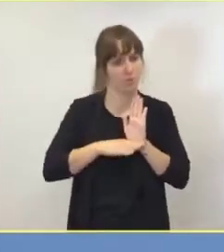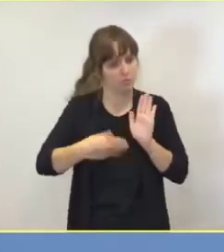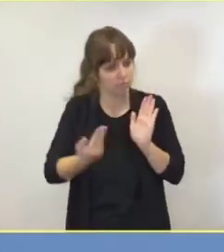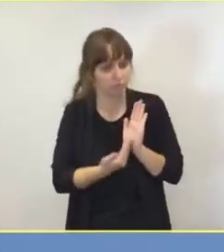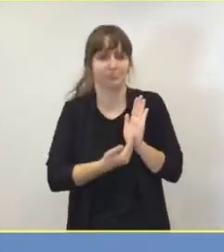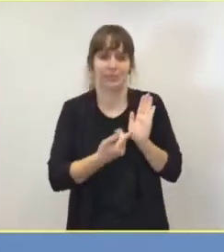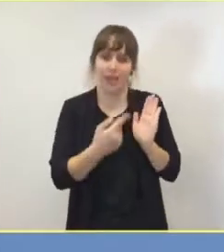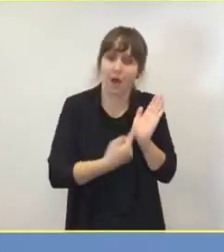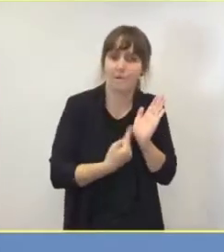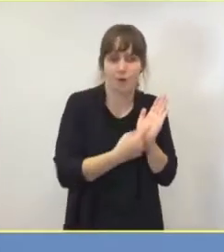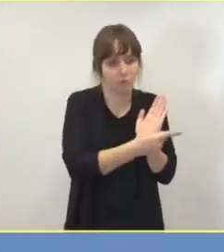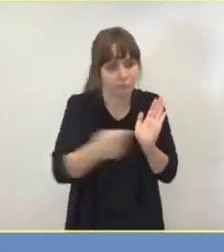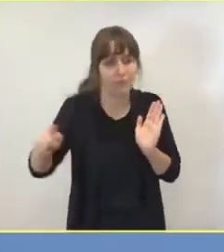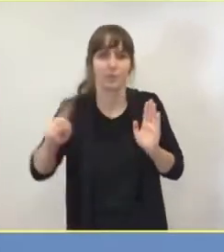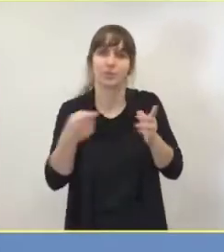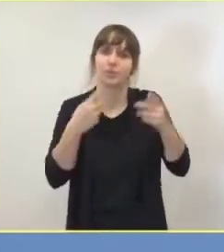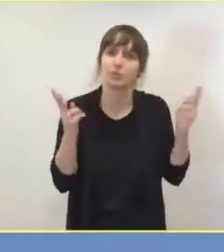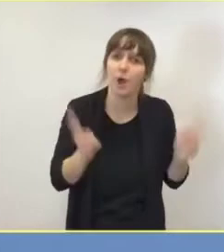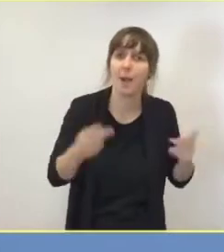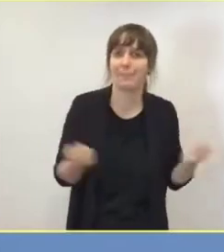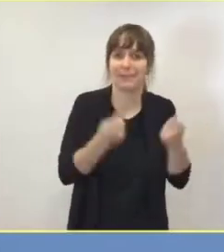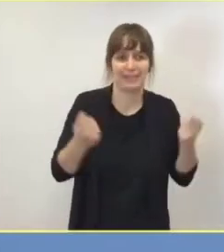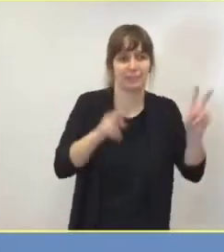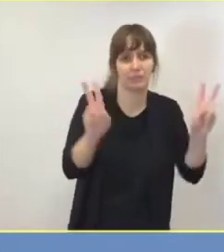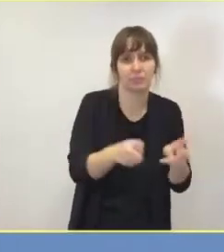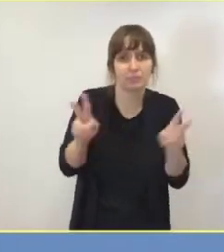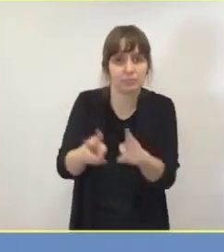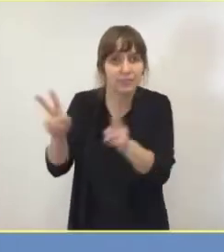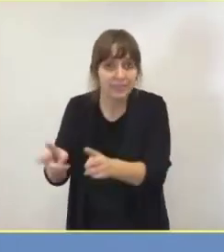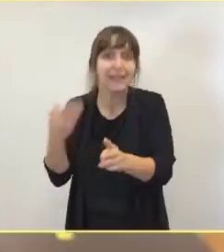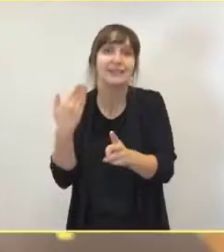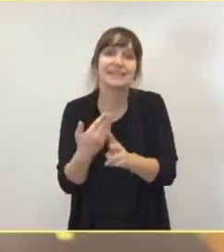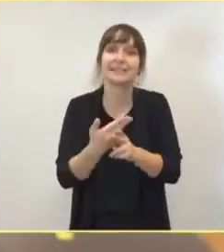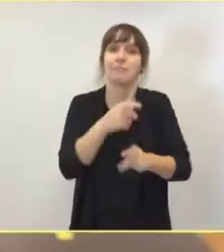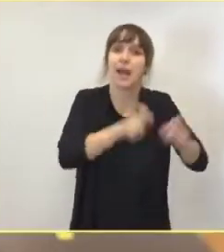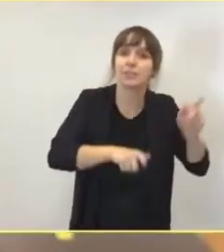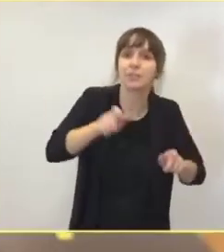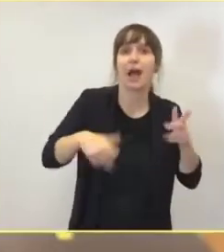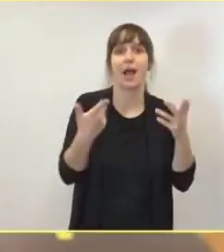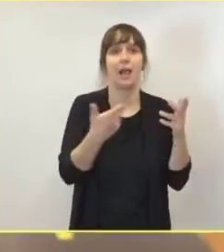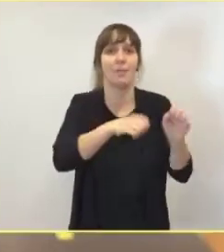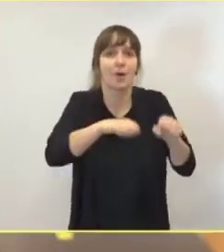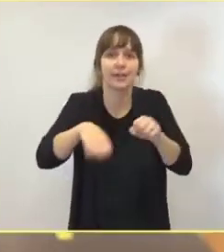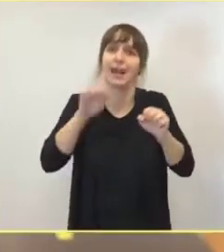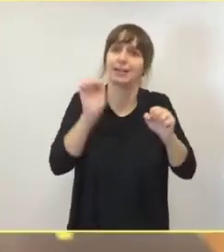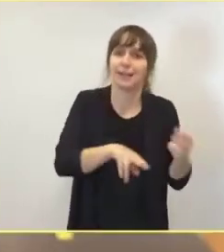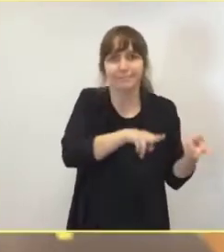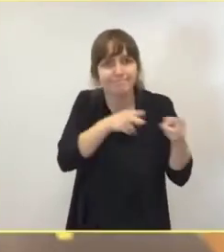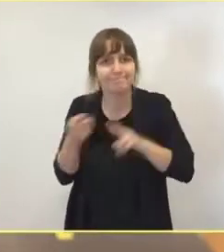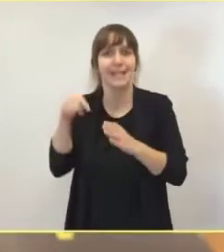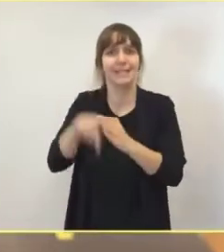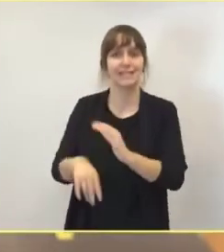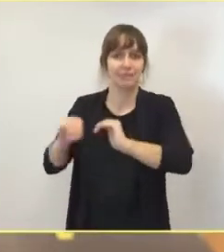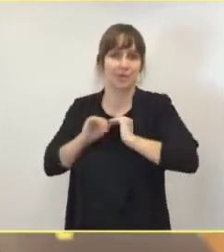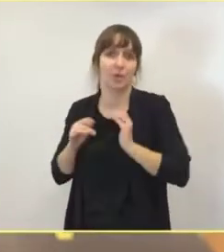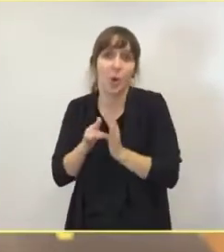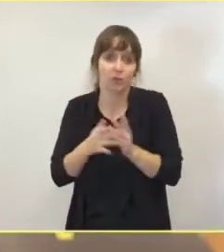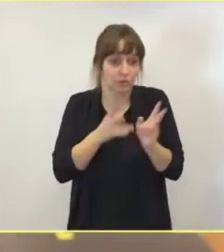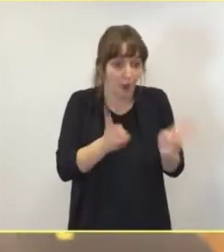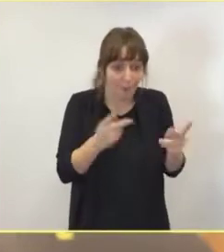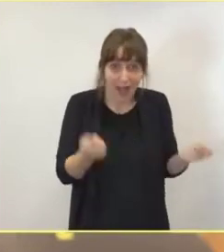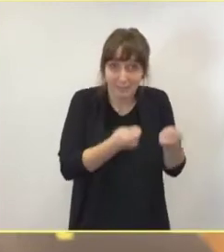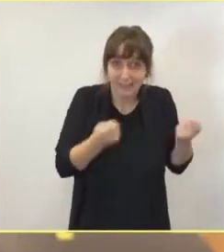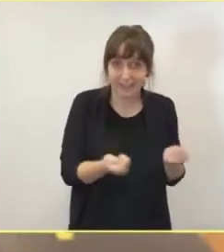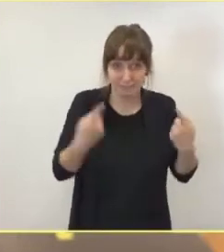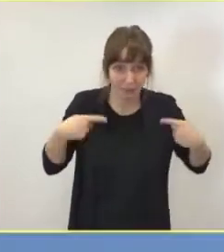werden, runterzufahren, damit damit die Strukturen freigesetzt werden. Es ist wirklich eine große Belastung, parallel einen Regelbetrieb zu fahren, und es ist